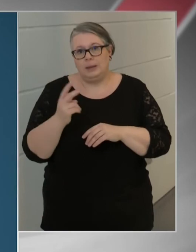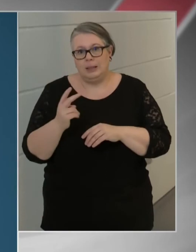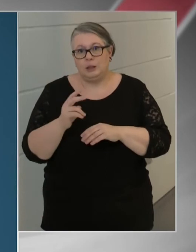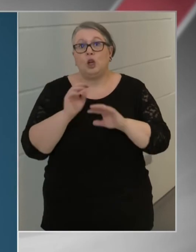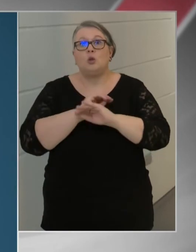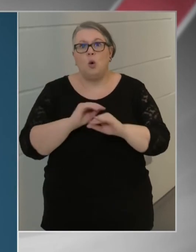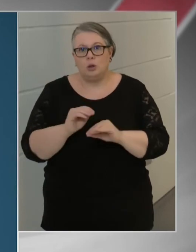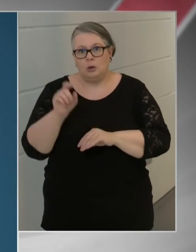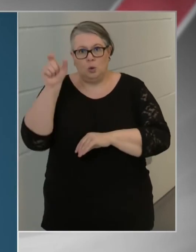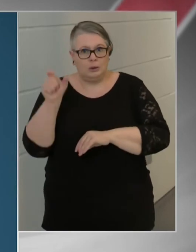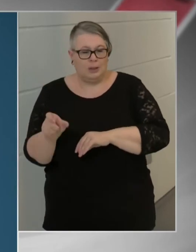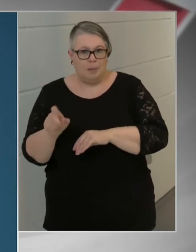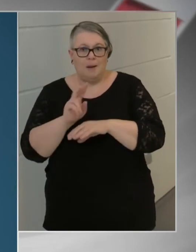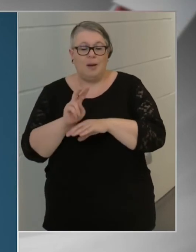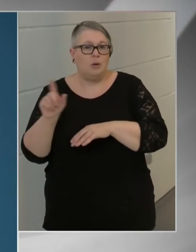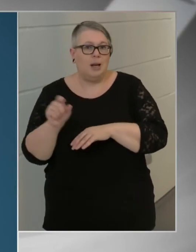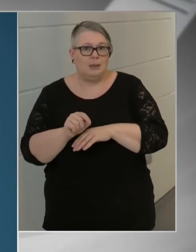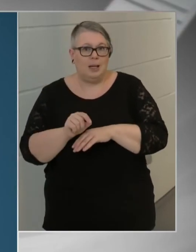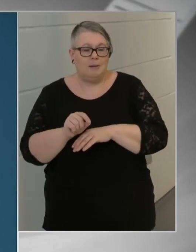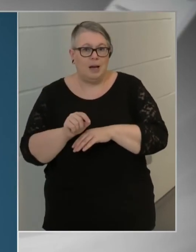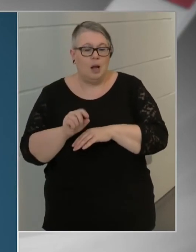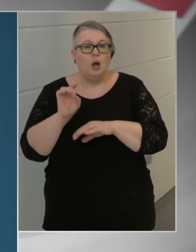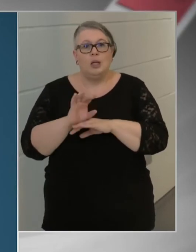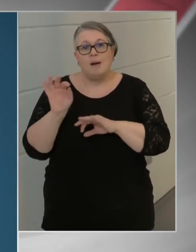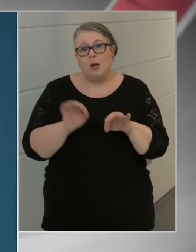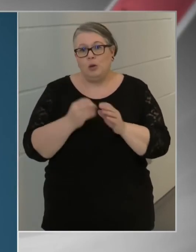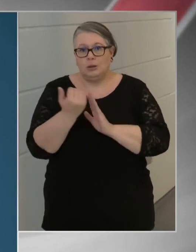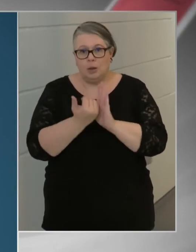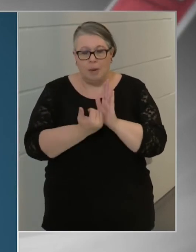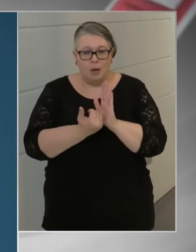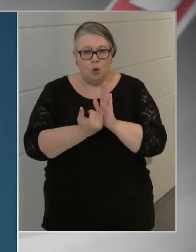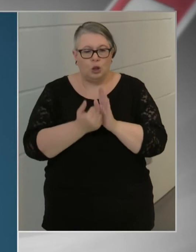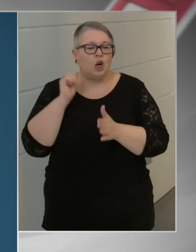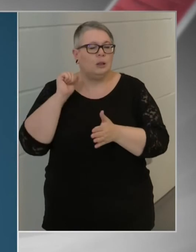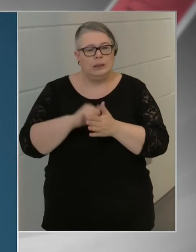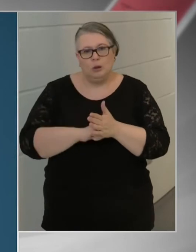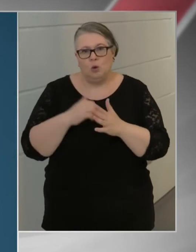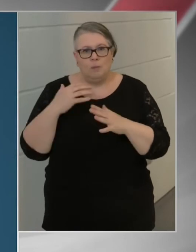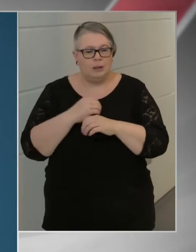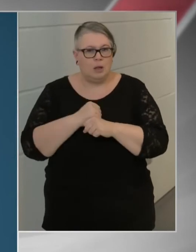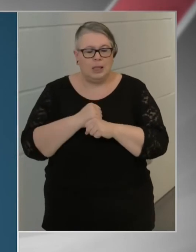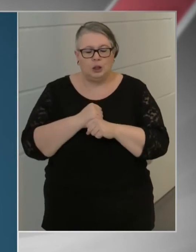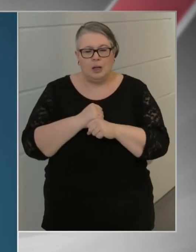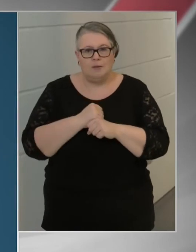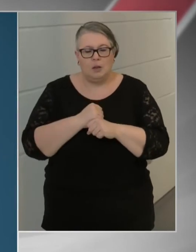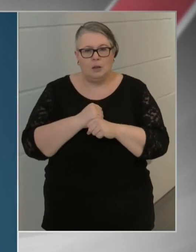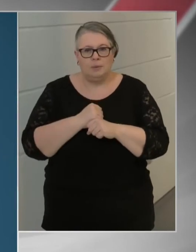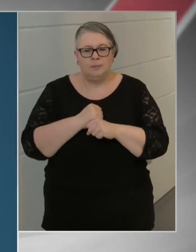oktató felügyeletével és a járványügyi szabályoknak a szigorú betartásával.